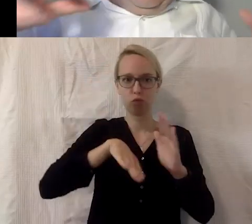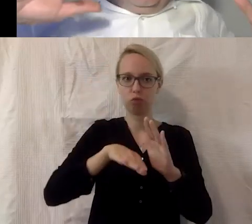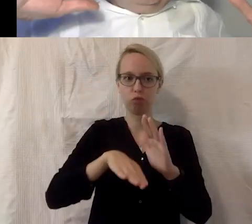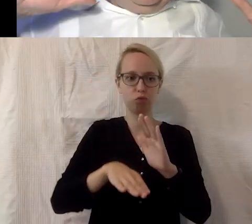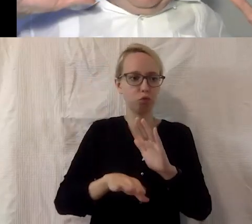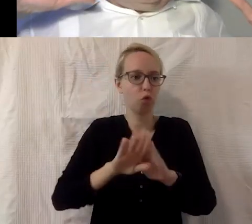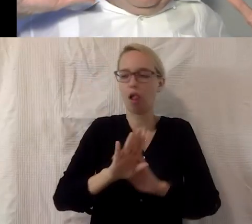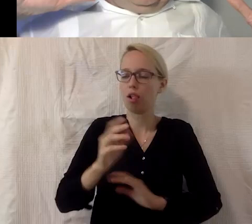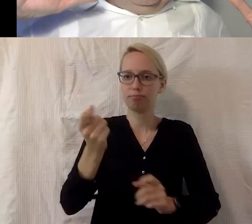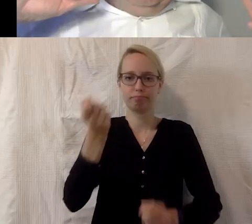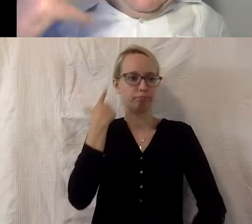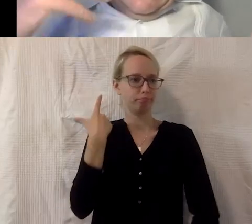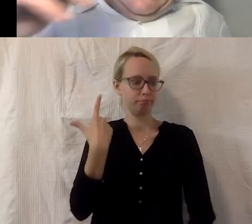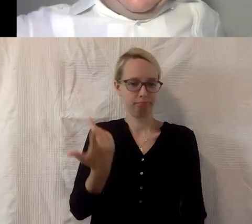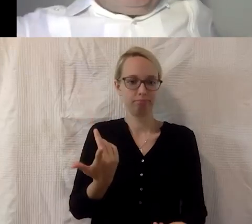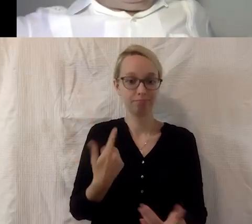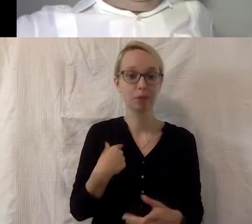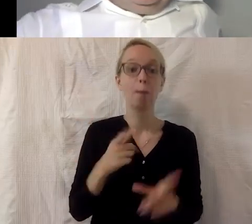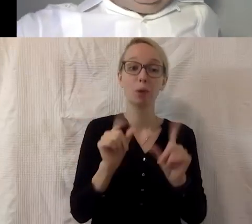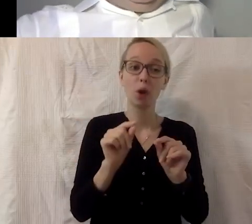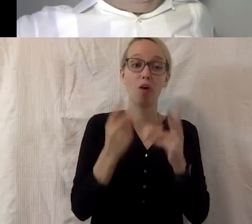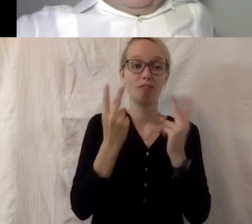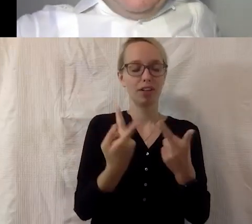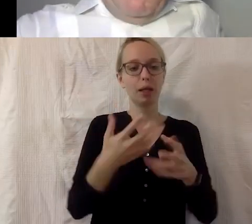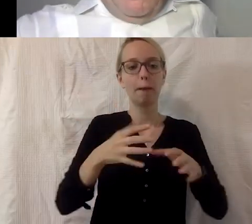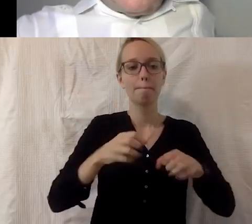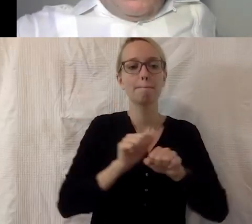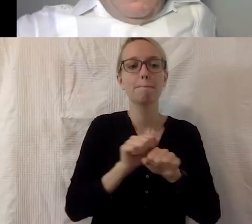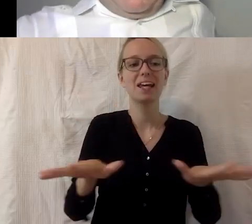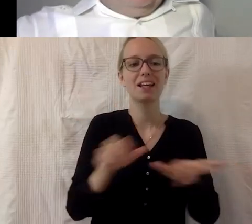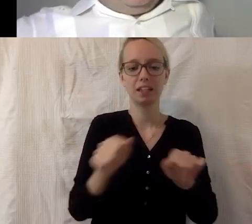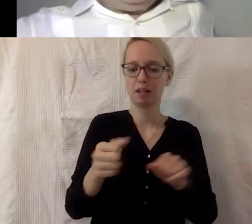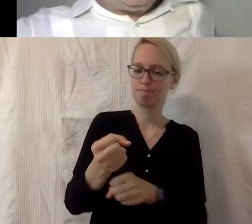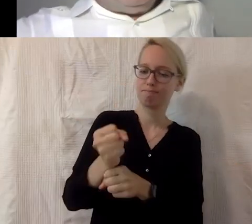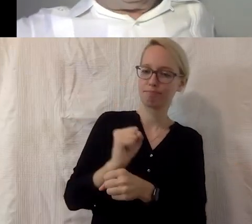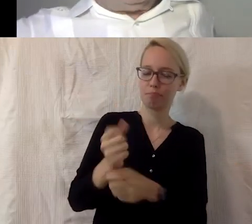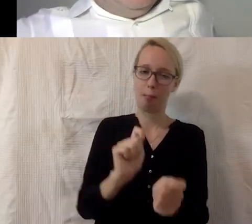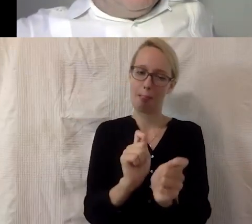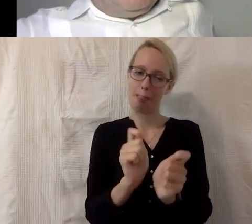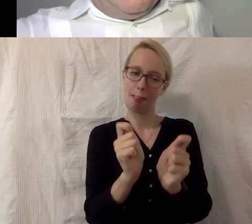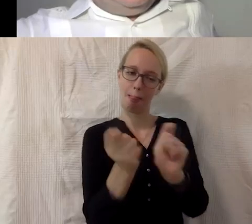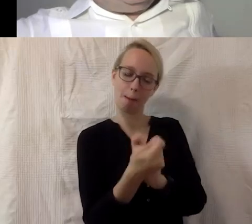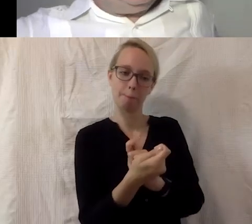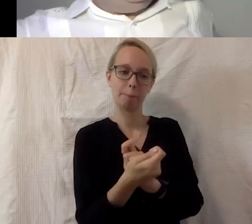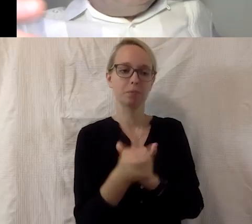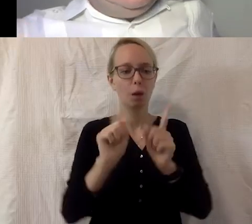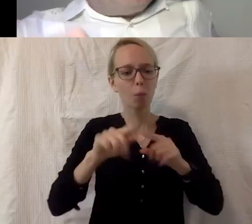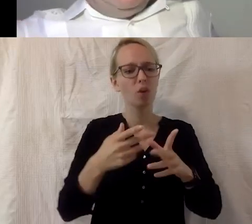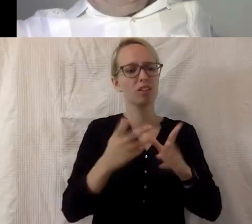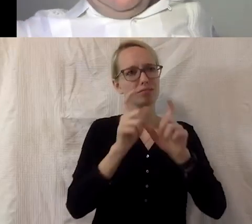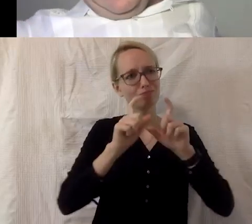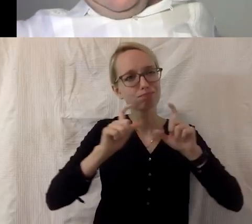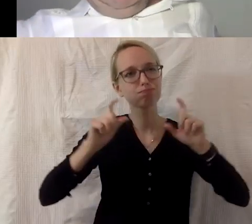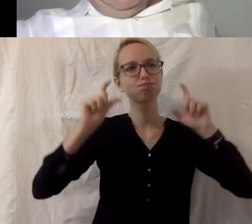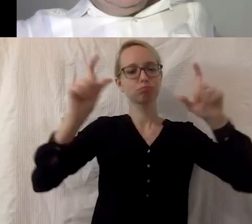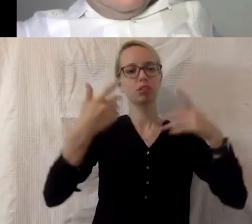Das heißt also da auch nochmal, erst mal auch diesen Medienhebel zu bewegen, einfach das Thema auch so auch relevant zu machen, so aufzubereiten. Wie ist